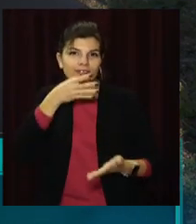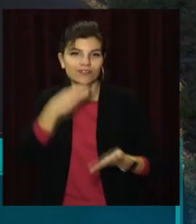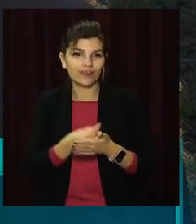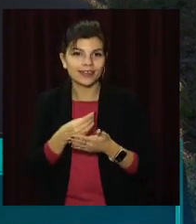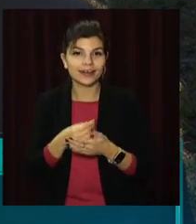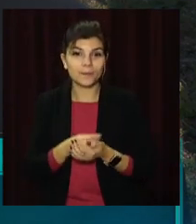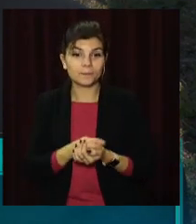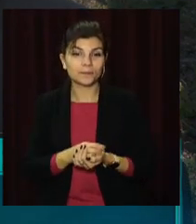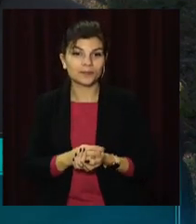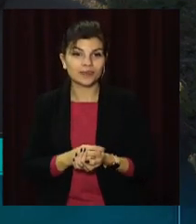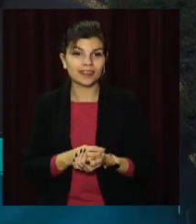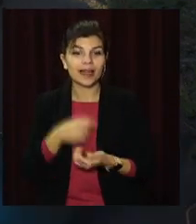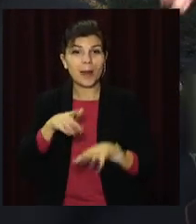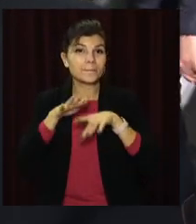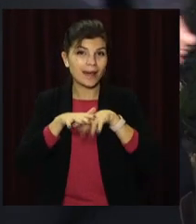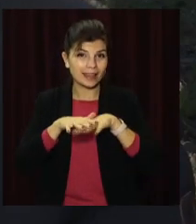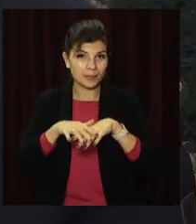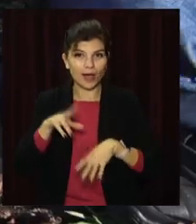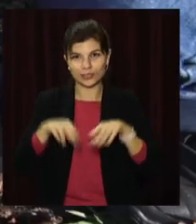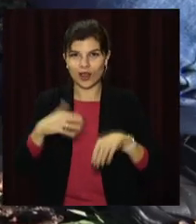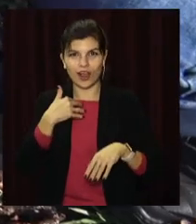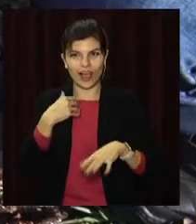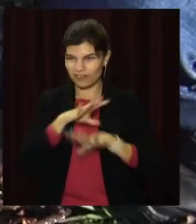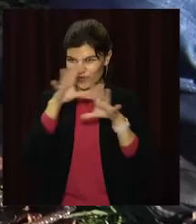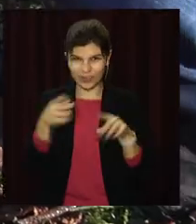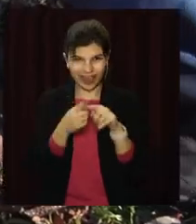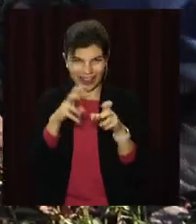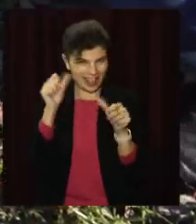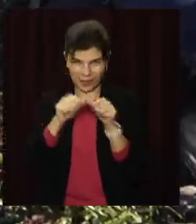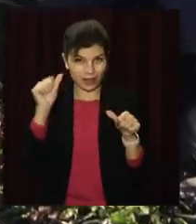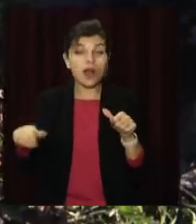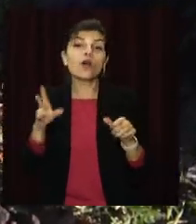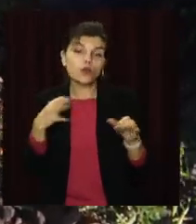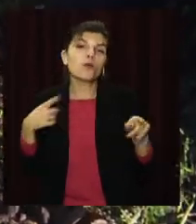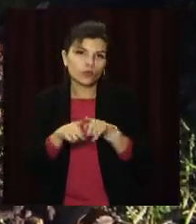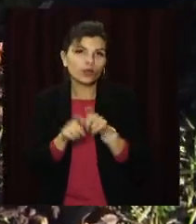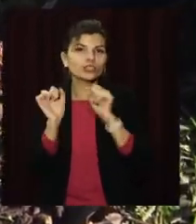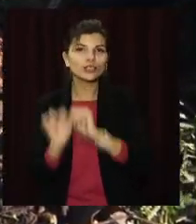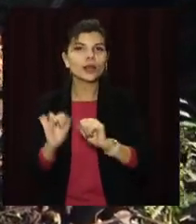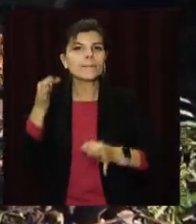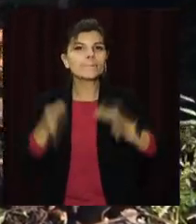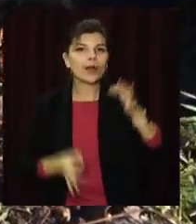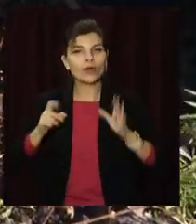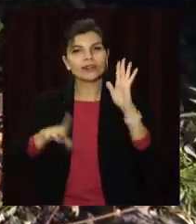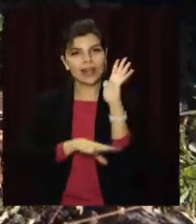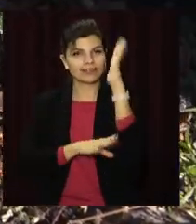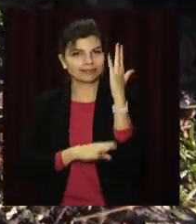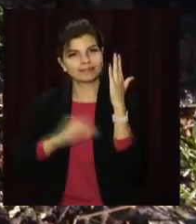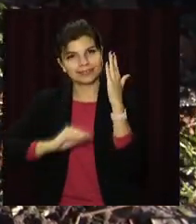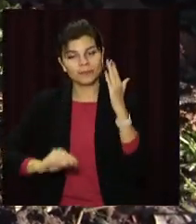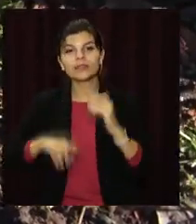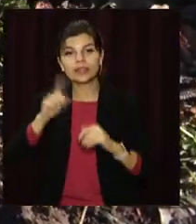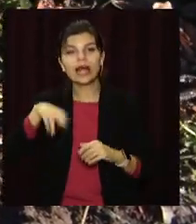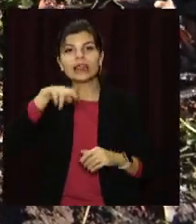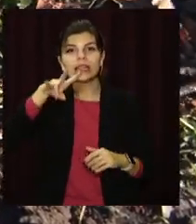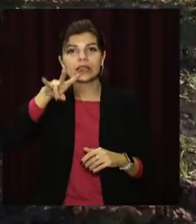від цього всього, але ми теж намагаємося захищати природу. Доєднався до акцій і ректор ДНУ Сергій Оковитий. Каже, університету так